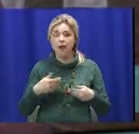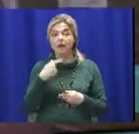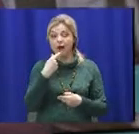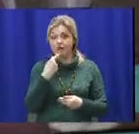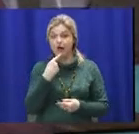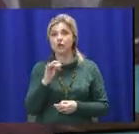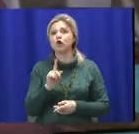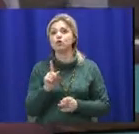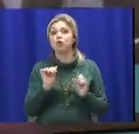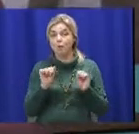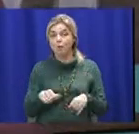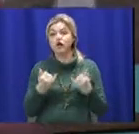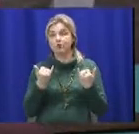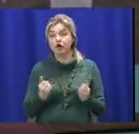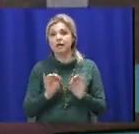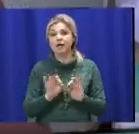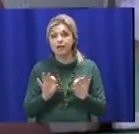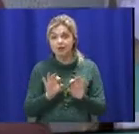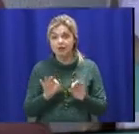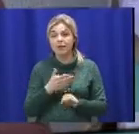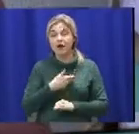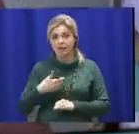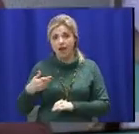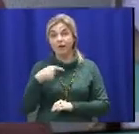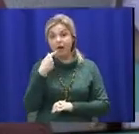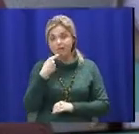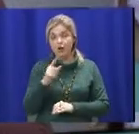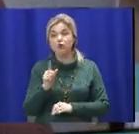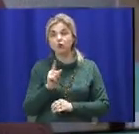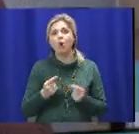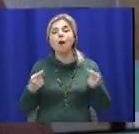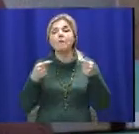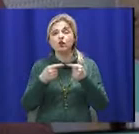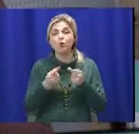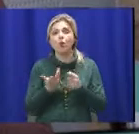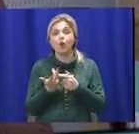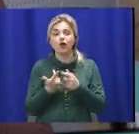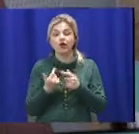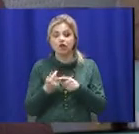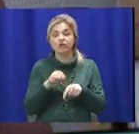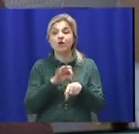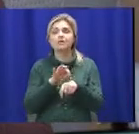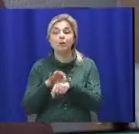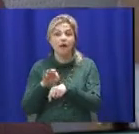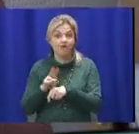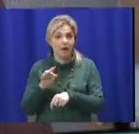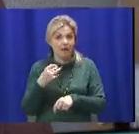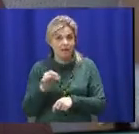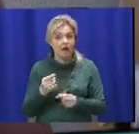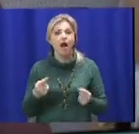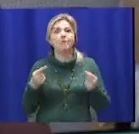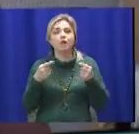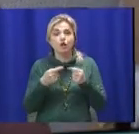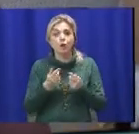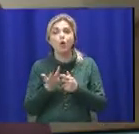і то, що ми можемо сейчас розказати, нам говорять, що определенне кількість заболівань, опріділенне